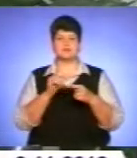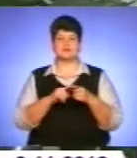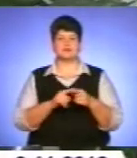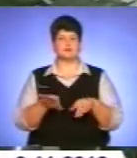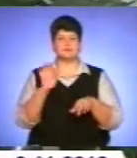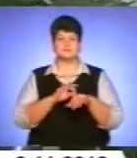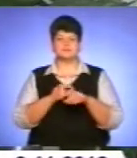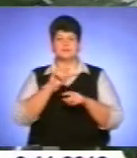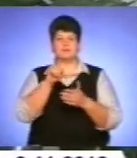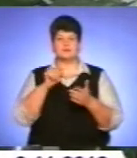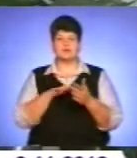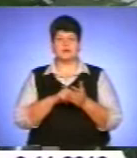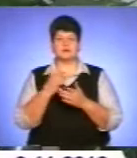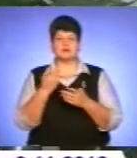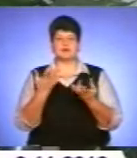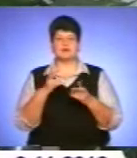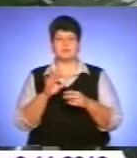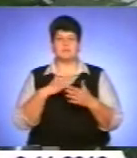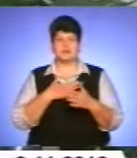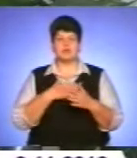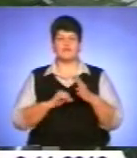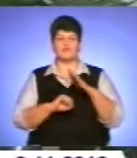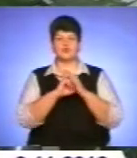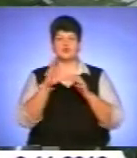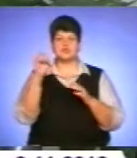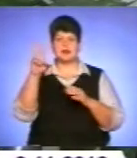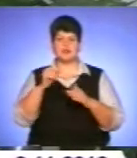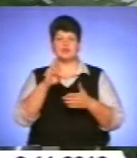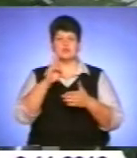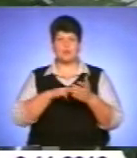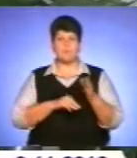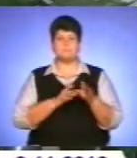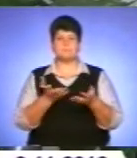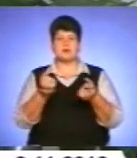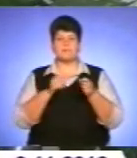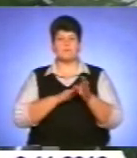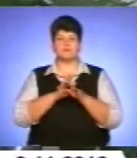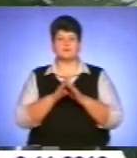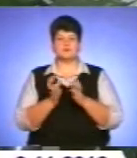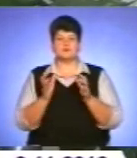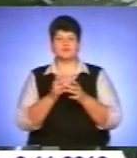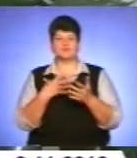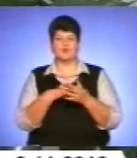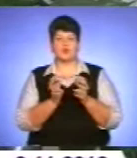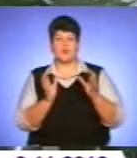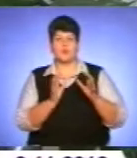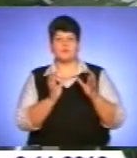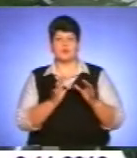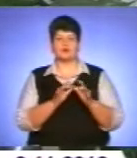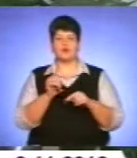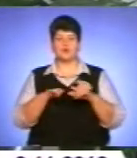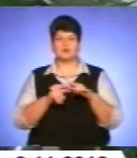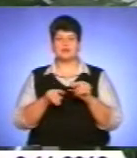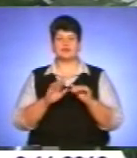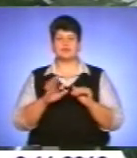мови немає. Ми, Японське соціальне страхування, беремо повністю під свою опіку тоді родину і дітей,